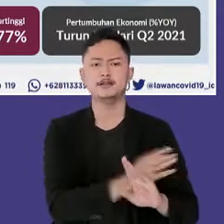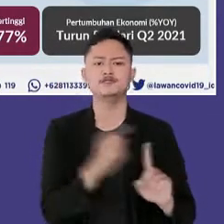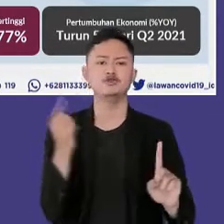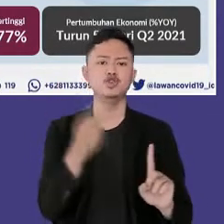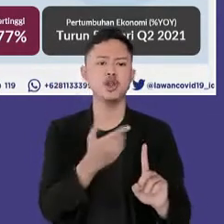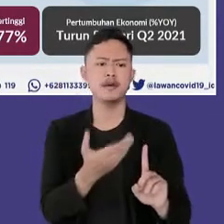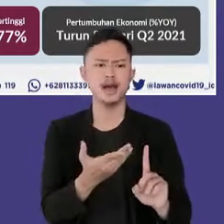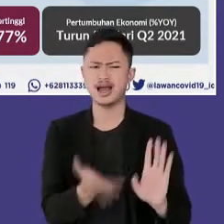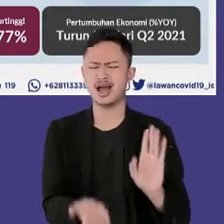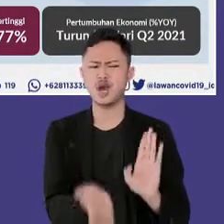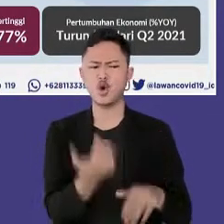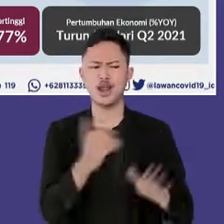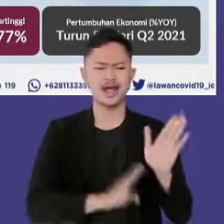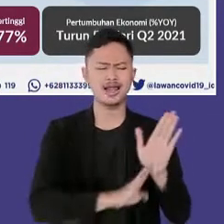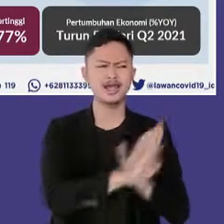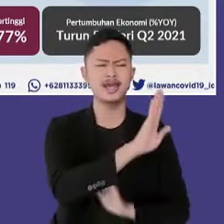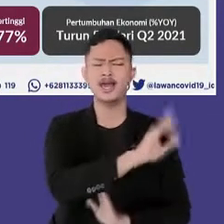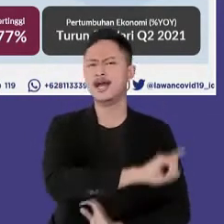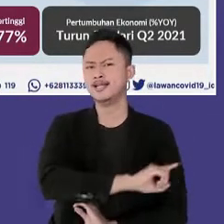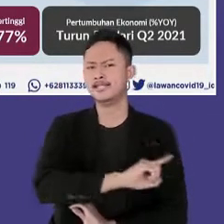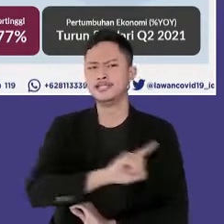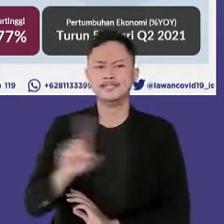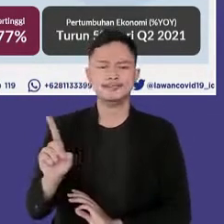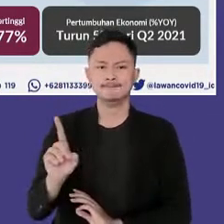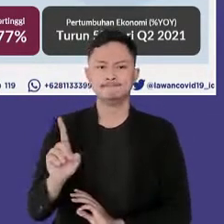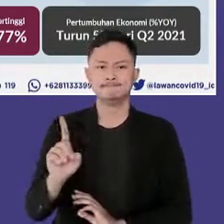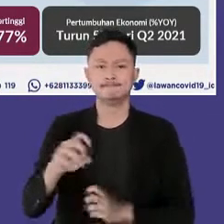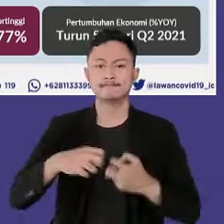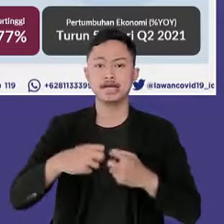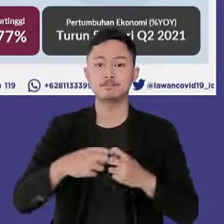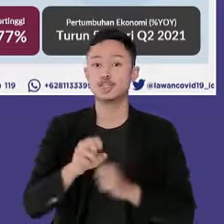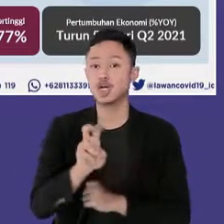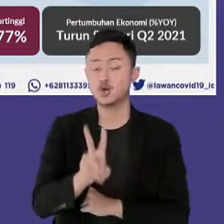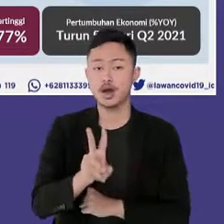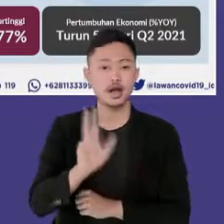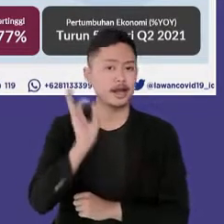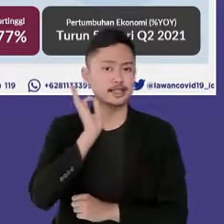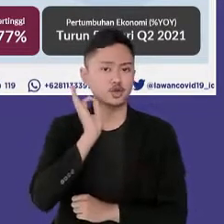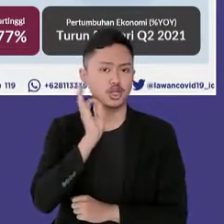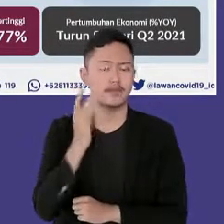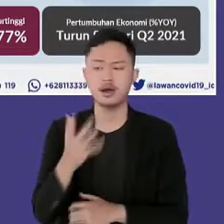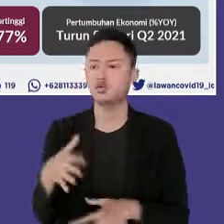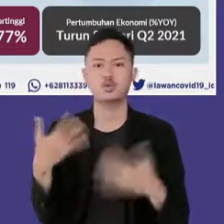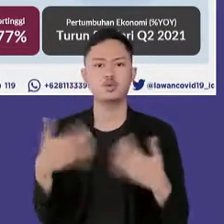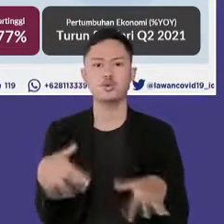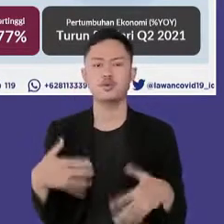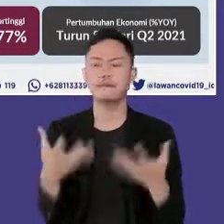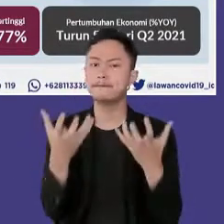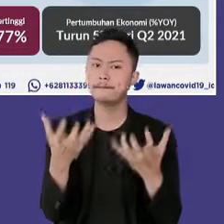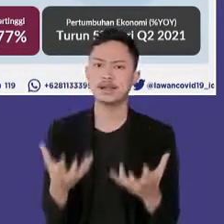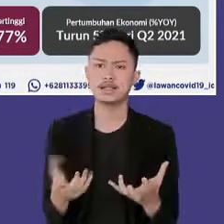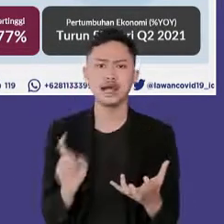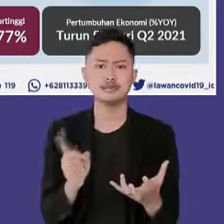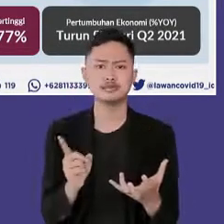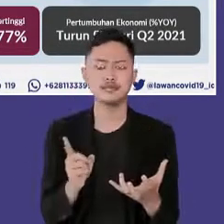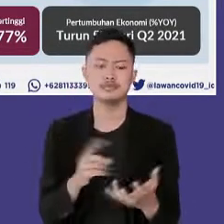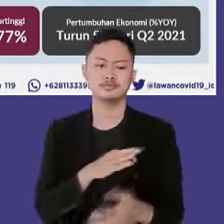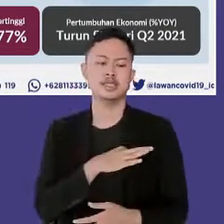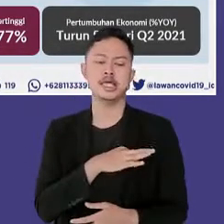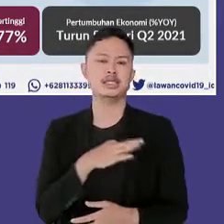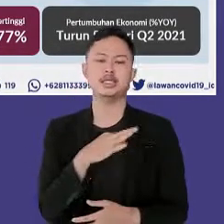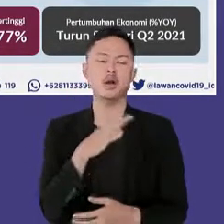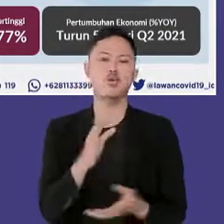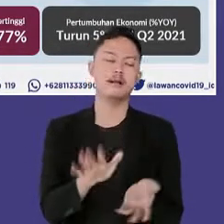terulang kembali lonjakan kasus kedua berdampak sangat signifikan karena kita kehilangan nyawa